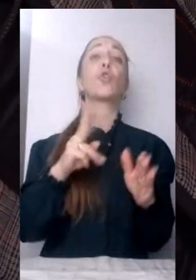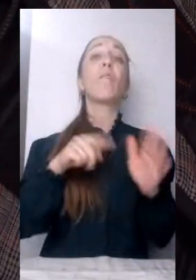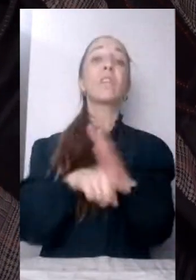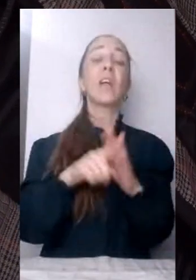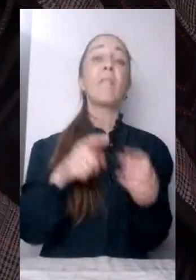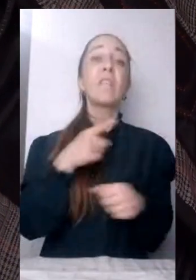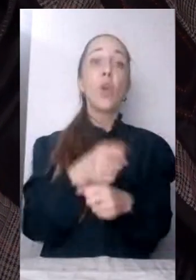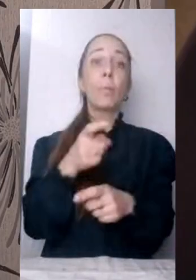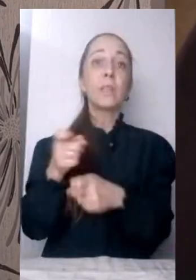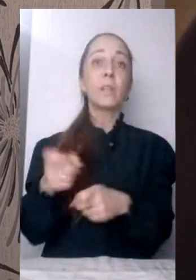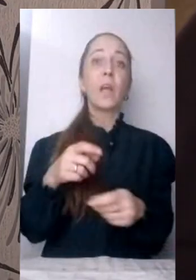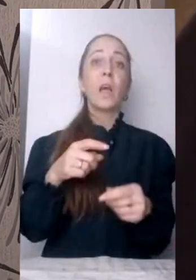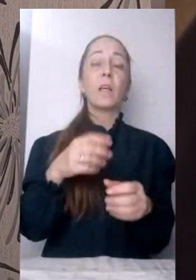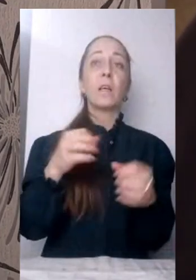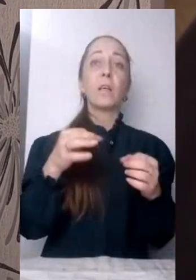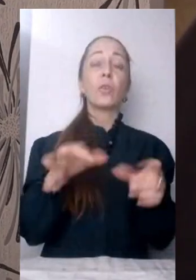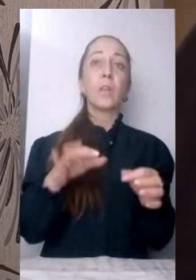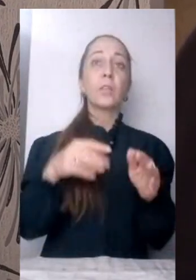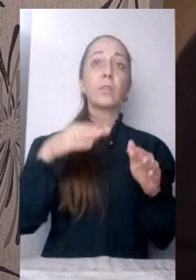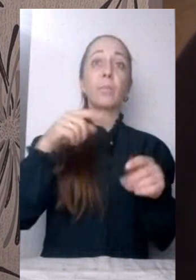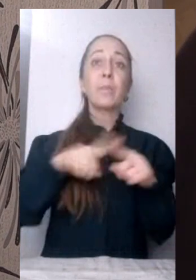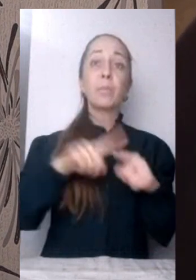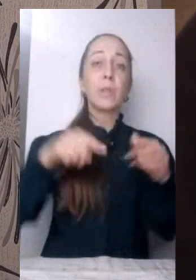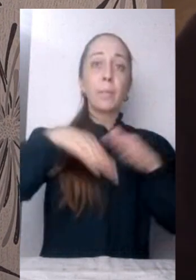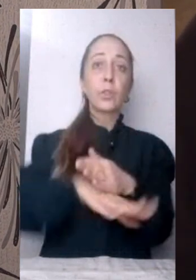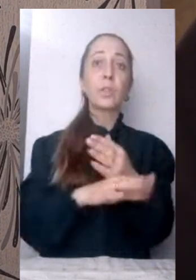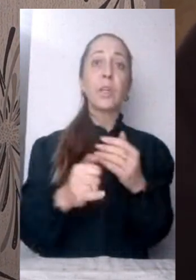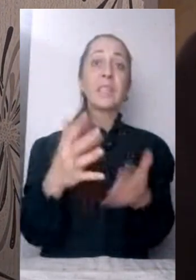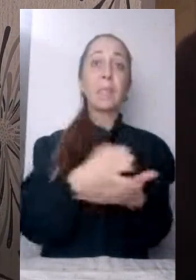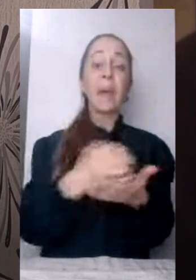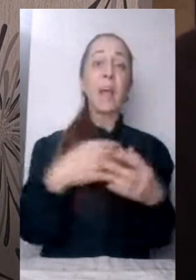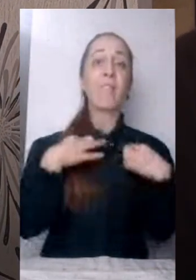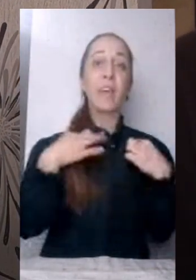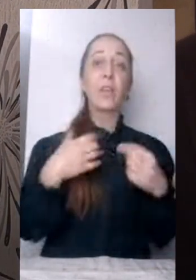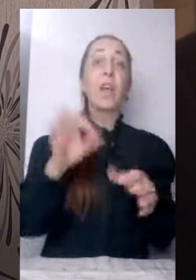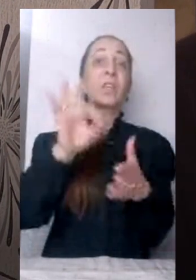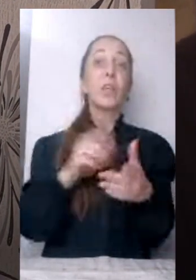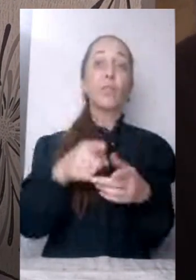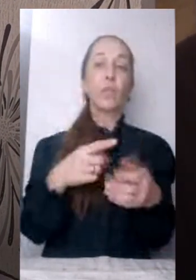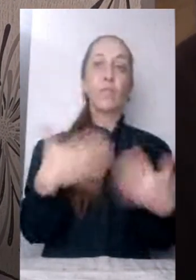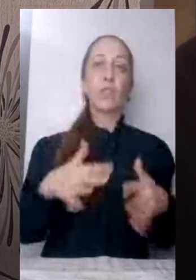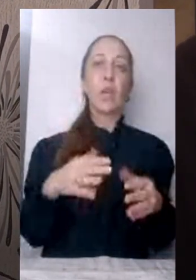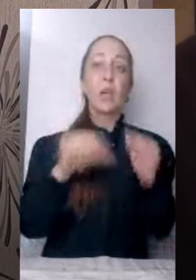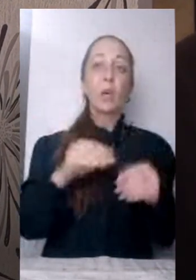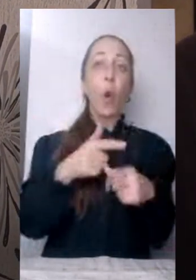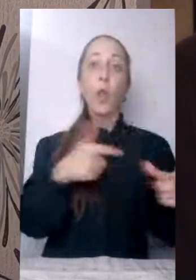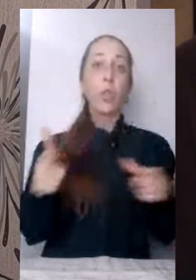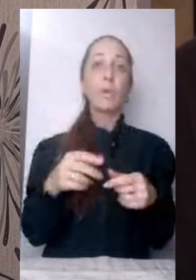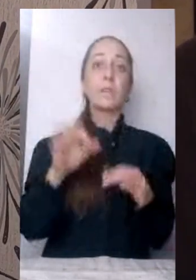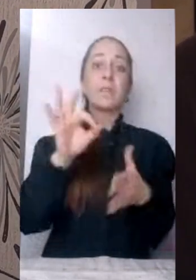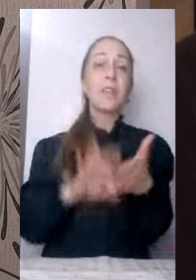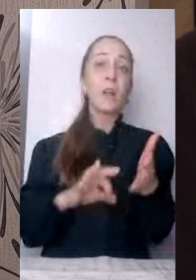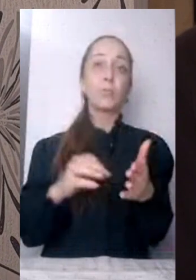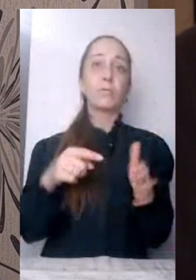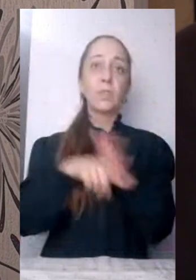збирає речі. Вони зразу собрані, все вдіться і зразу йти. Тобто, у нас тут, слава Богу, більше